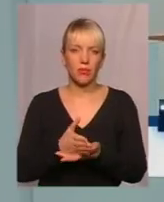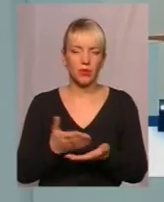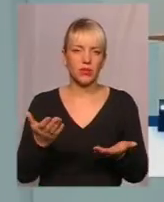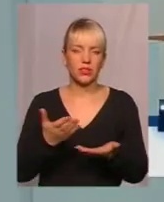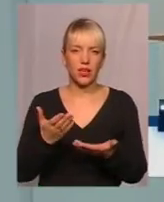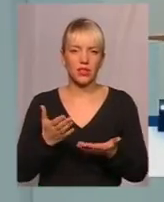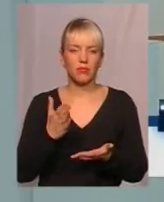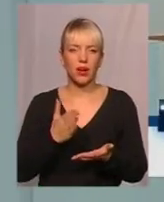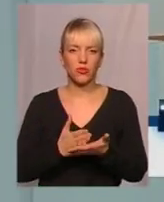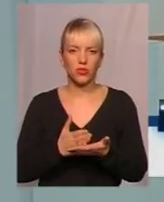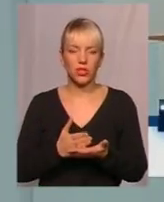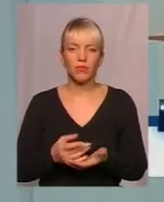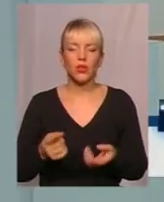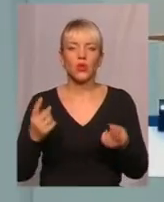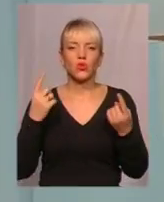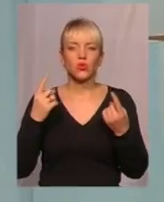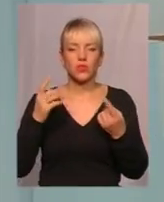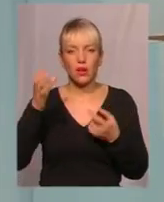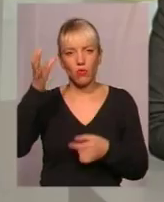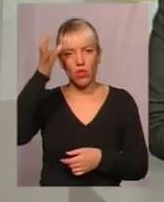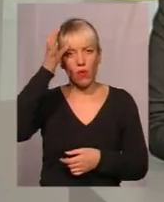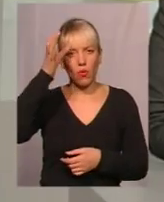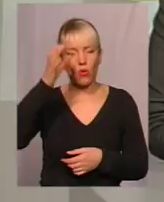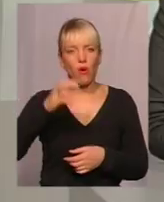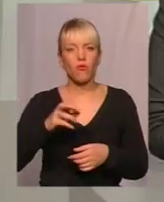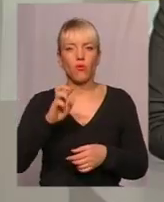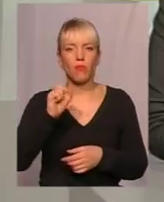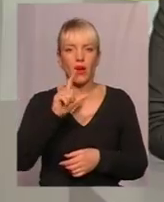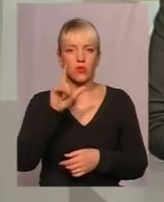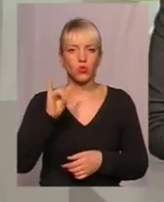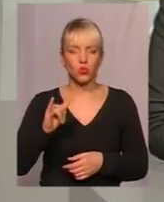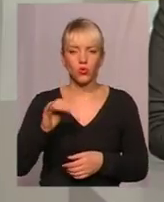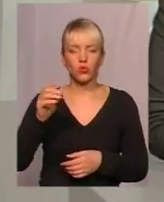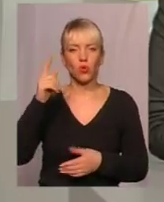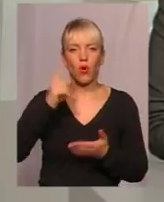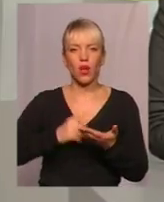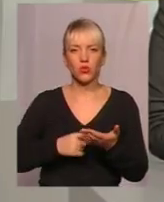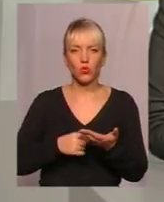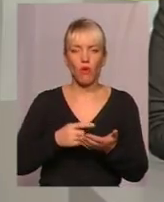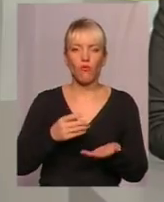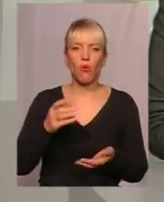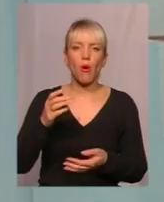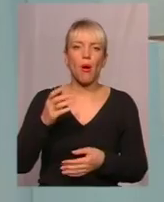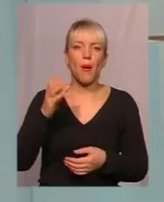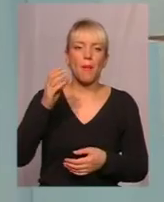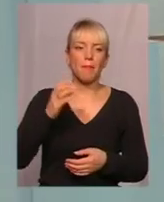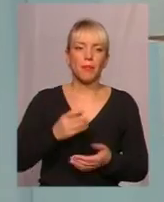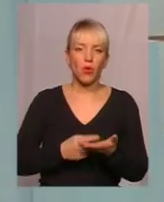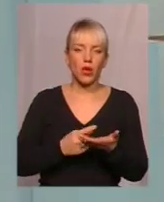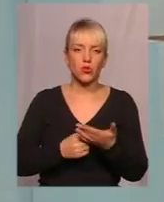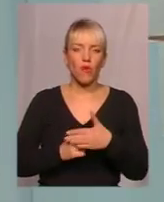які мають суттєву таку наукову базу, доказову базу, яка вже є перевіреною,